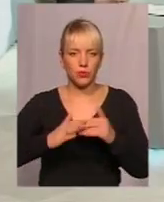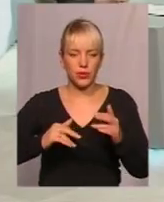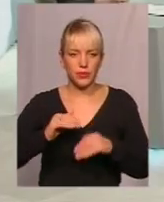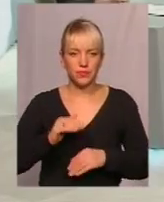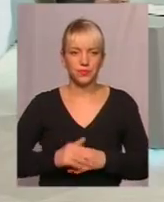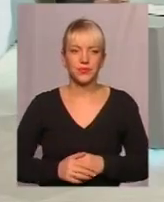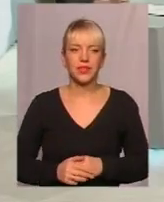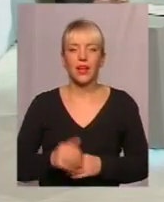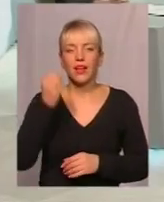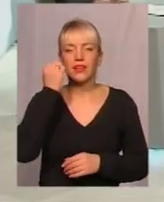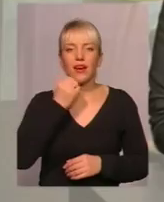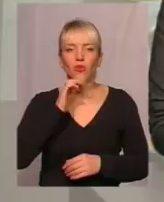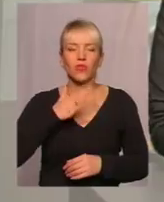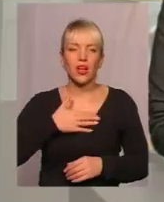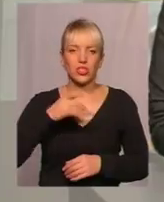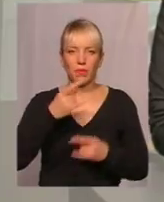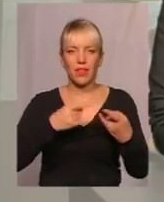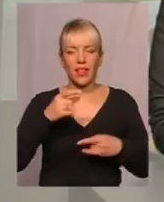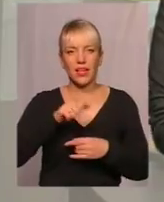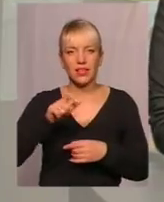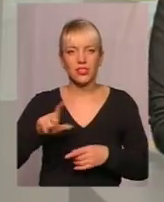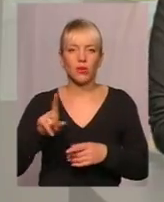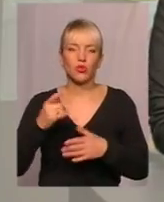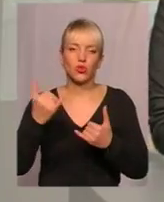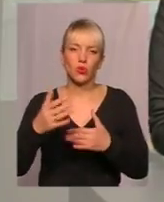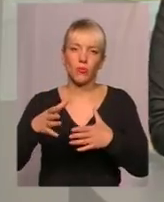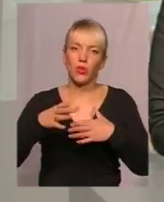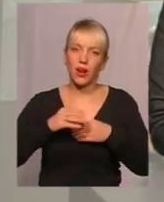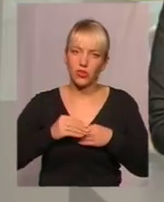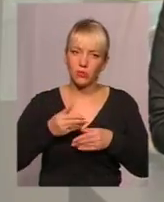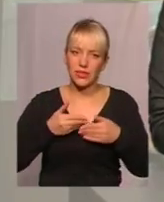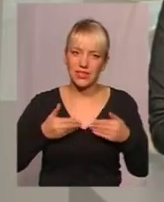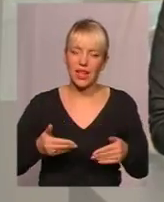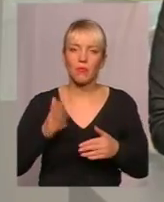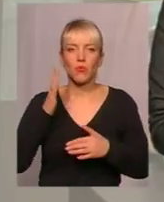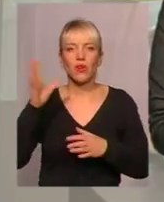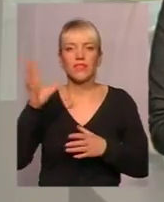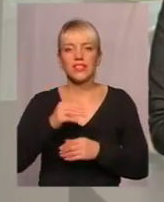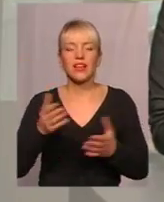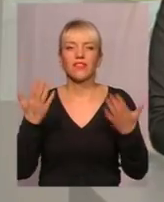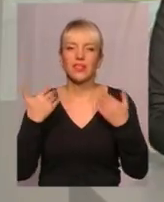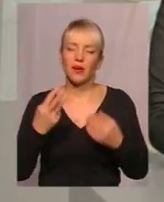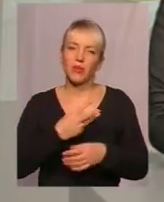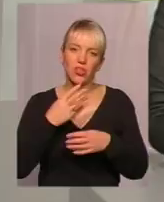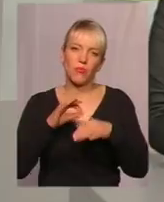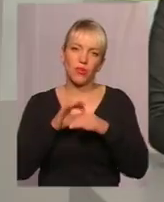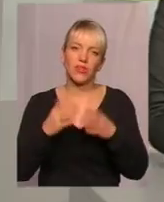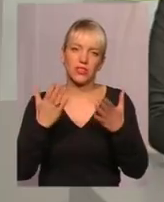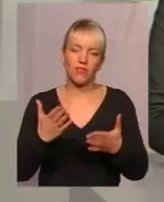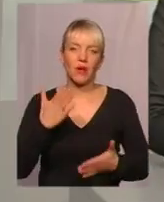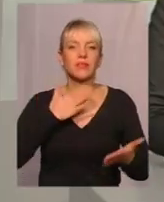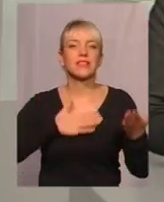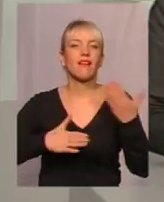Балінта. Дякую нашим телеглядачам, що сьогодні були з нами попереду у всіх вихідні, бажаємо їх провести з